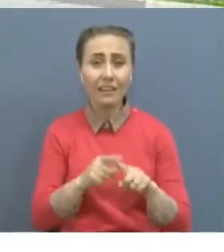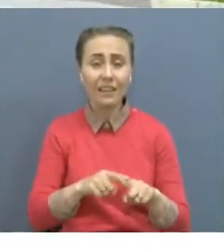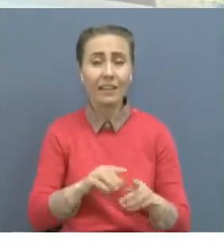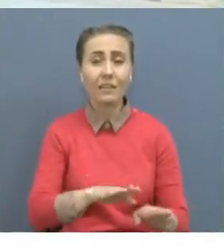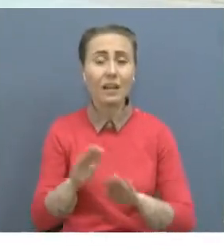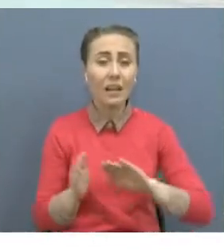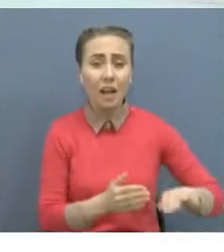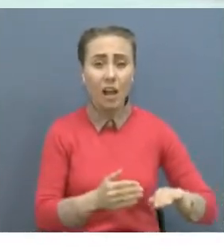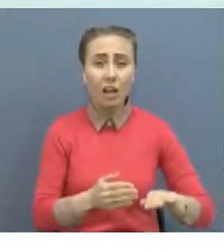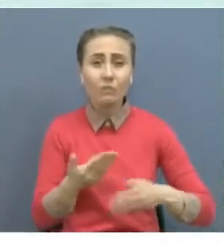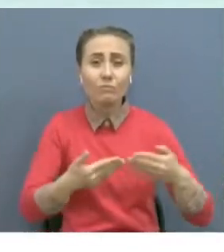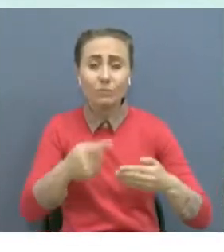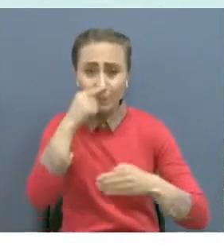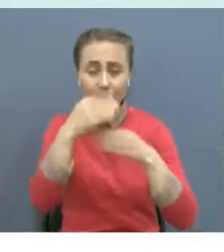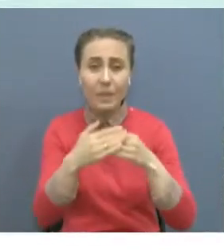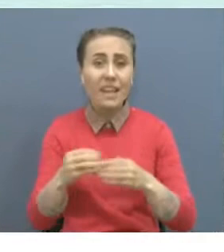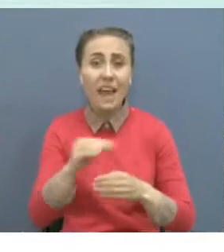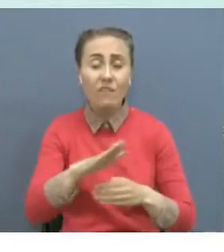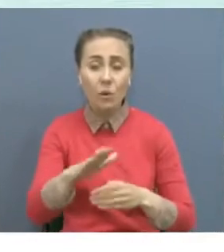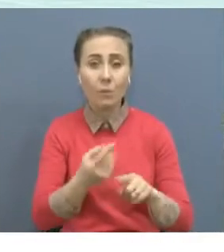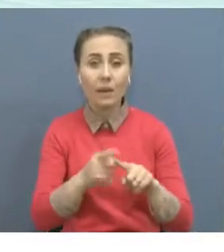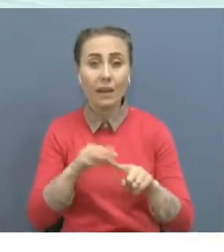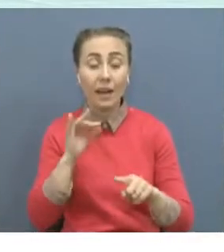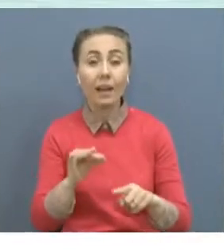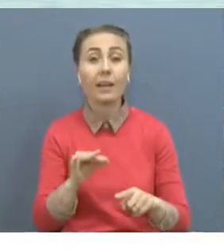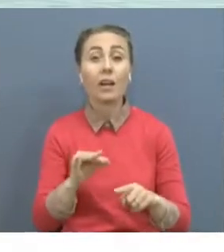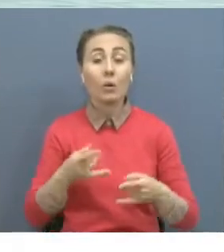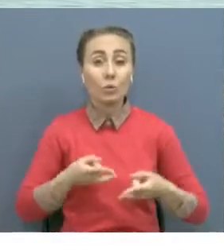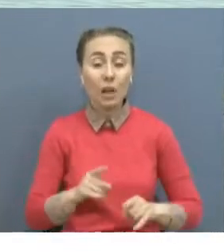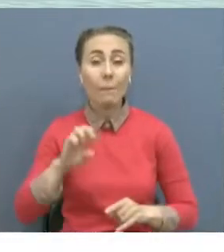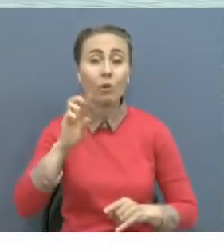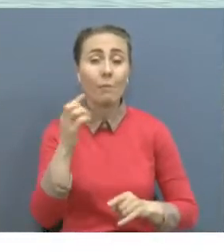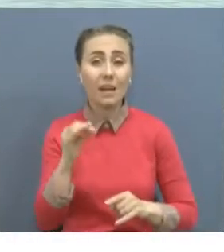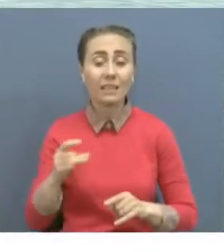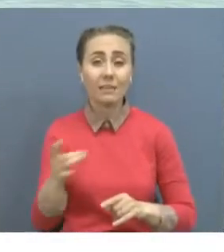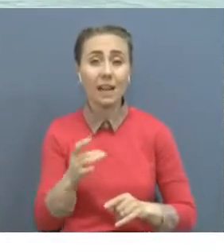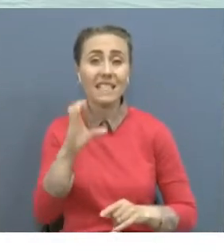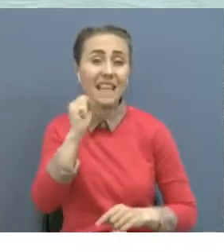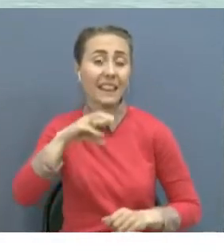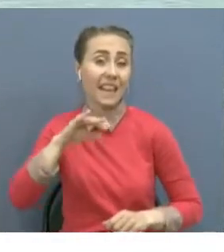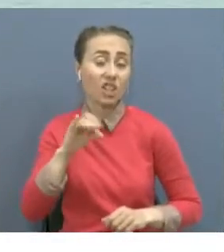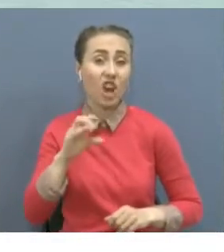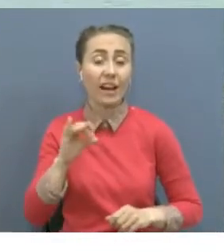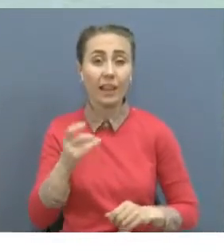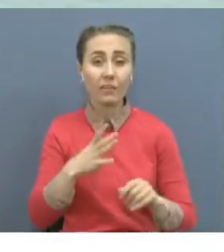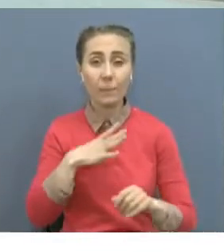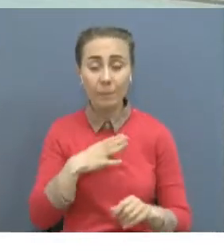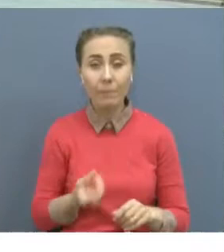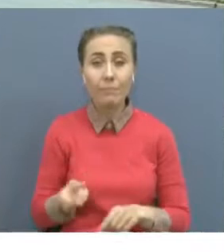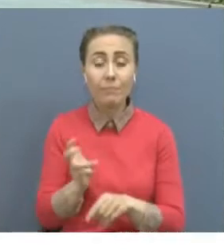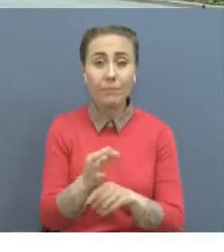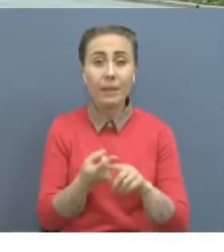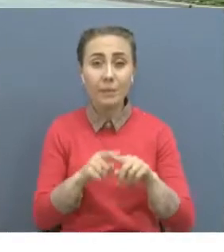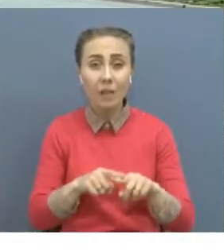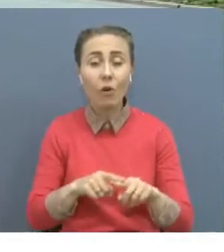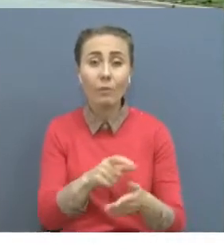облысы қазіргі Бұрабай ауданың тұмасы саттар жақаныққада шақырту қағазы келеді. Алдындағаны туған ағасы Қан Майданда ажал құшқан